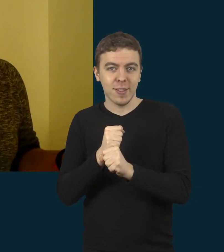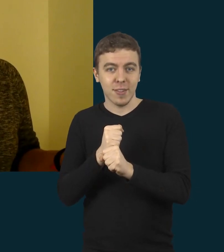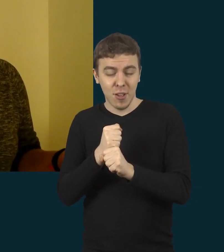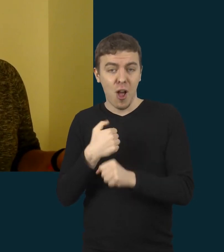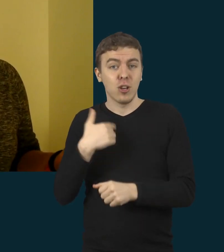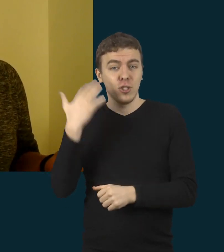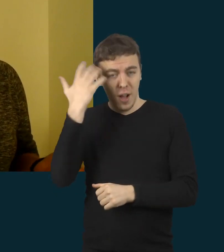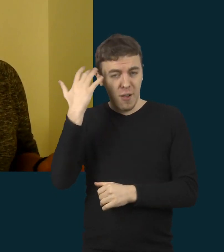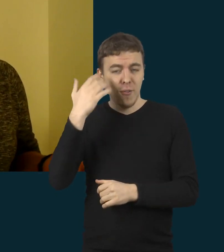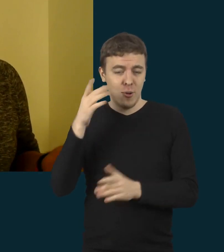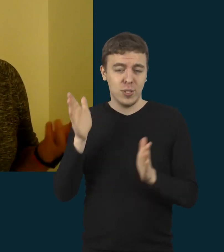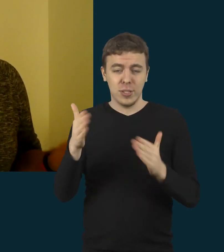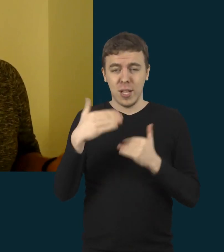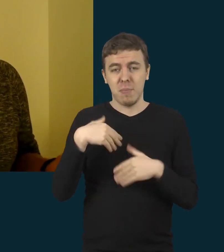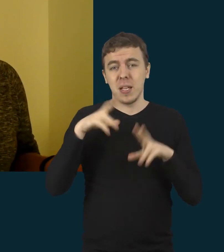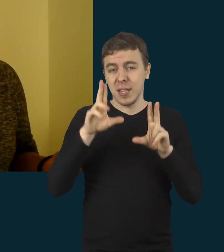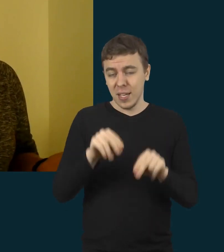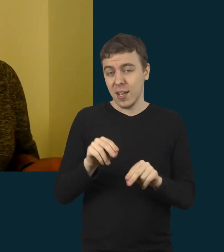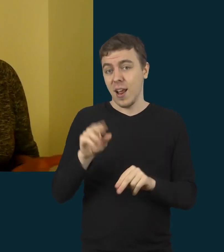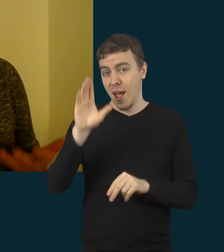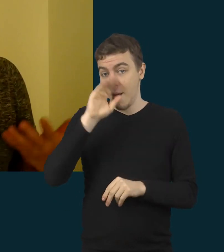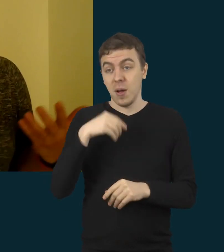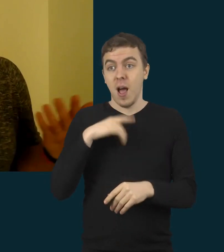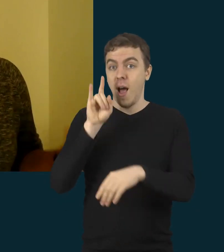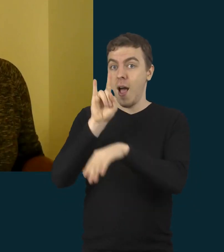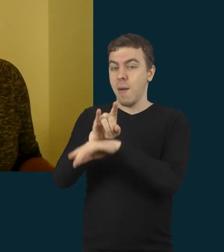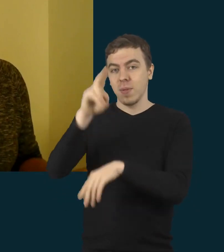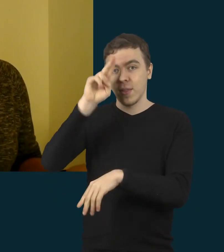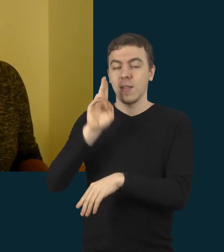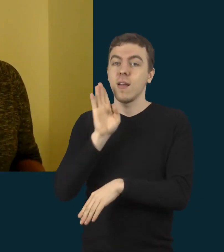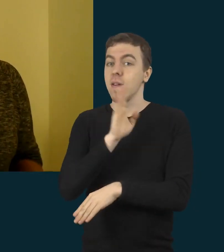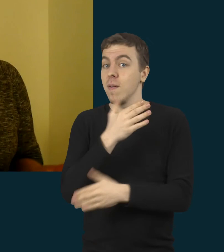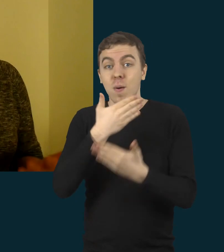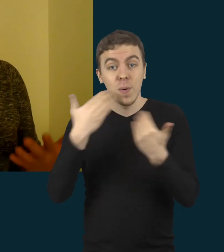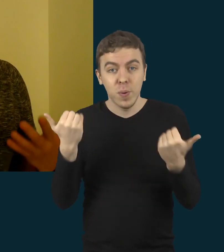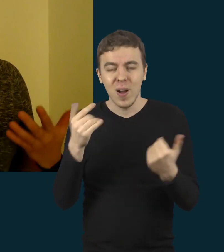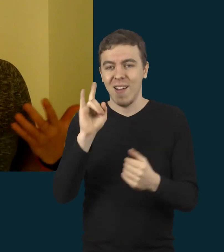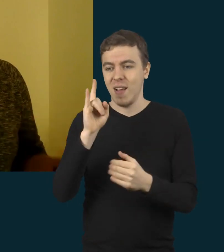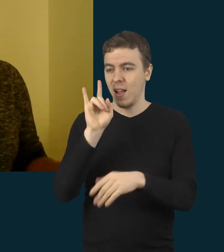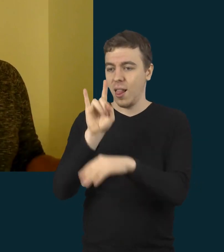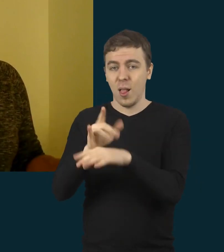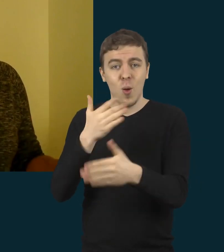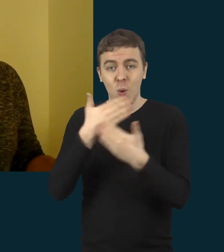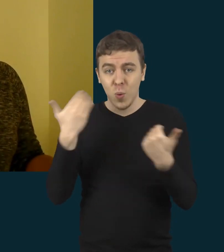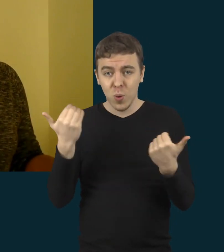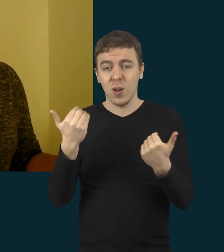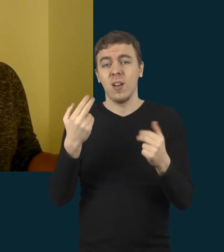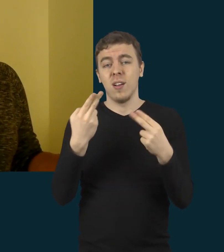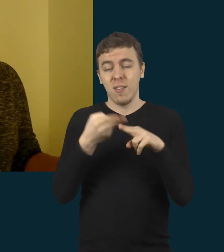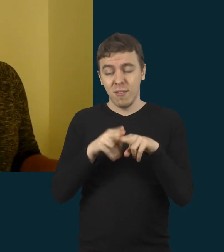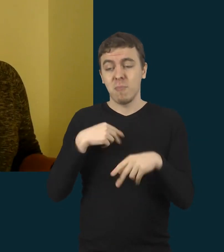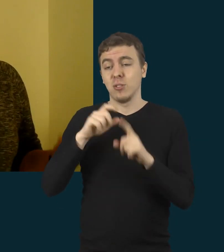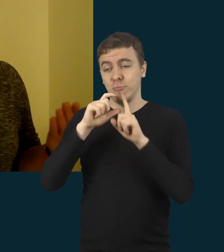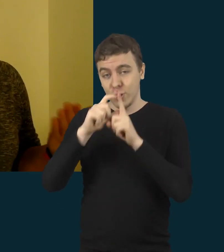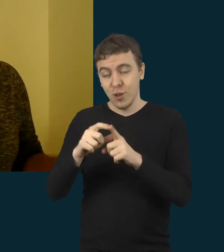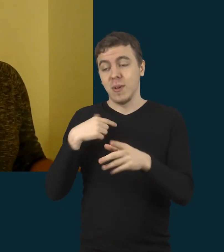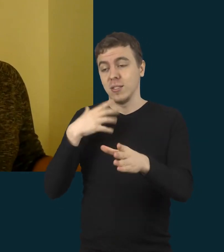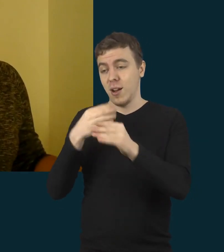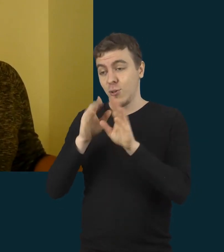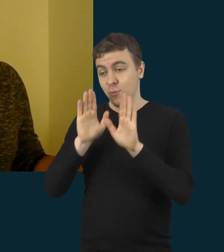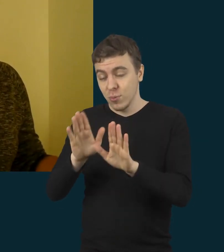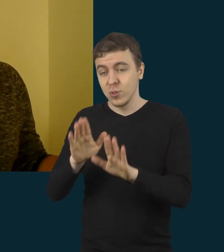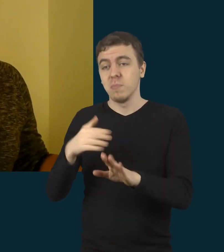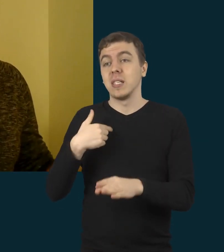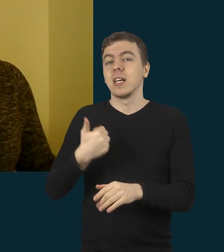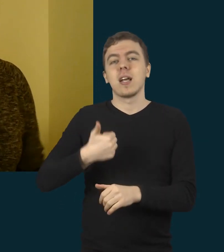pavyko, pavyko nemėluoti tevam, pavyko nemėluoti vaikam, kad mes viekam su jumis ir padarom tai, ką mes galim